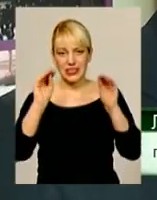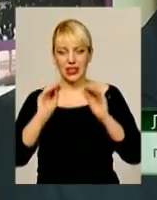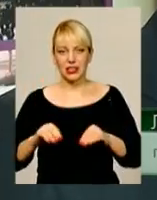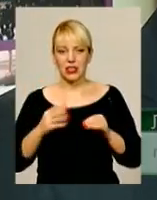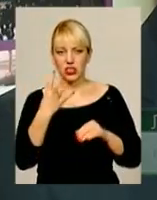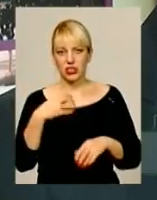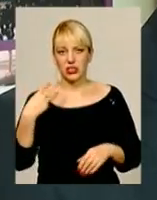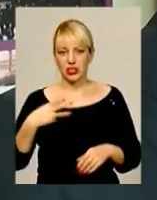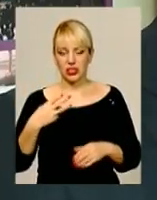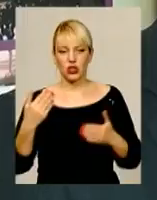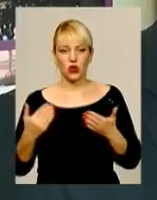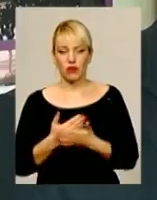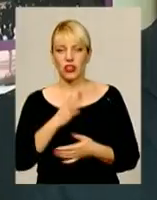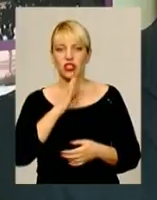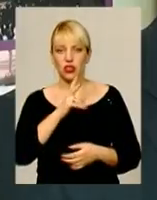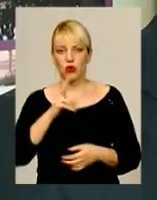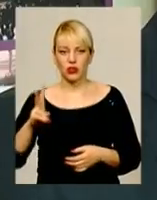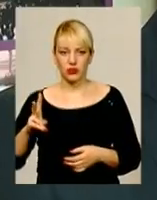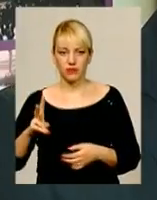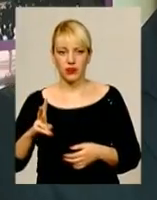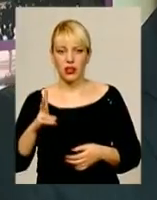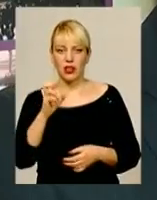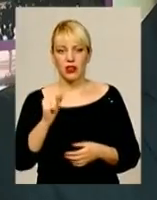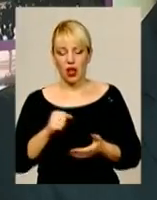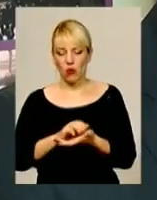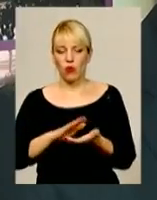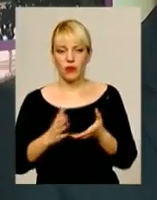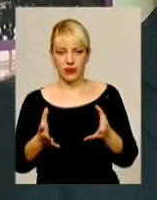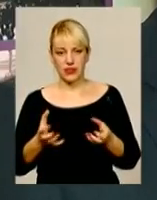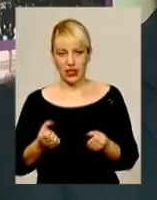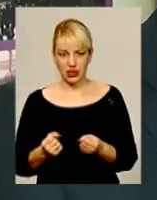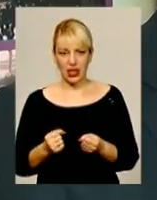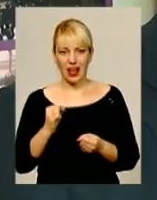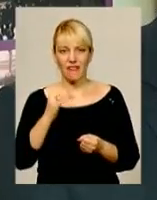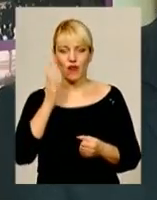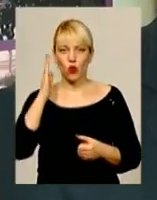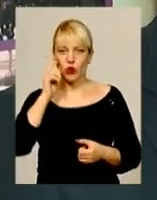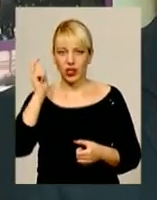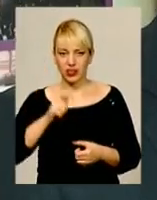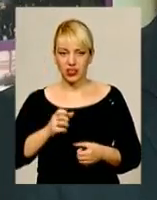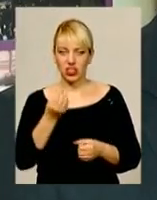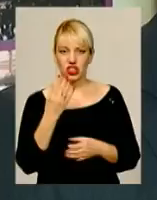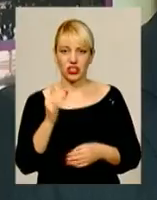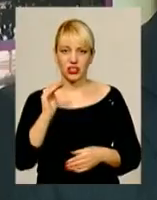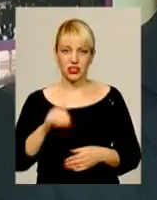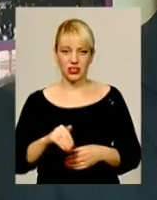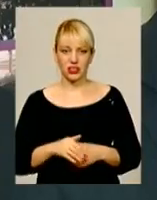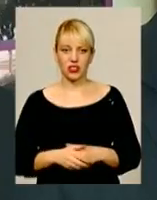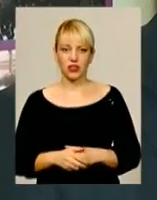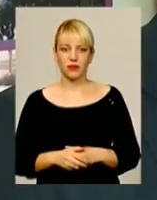437 нових жінок на облік взяти. А в Україні 14 тисяч